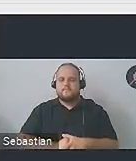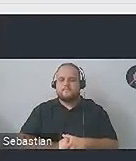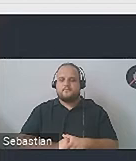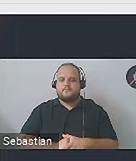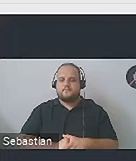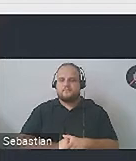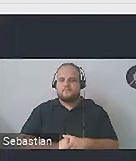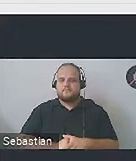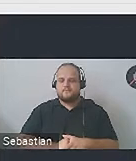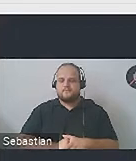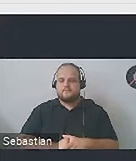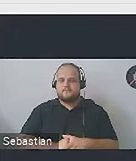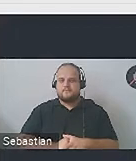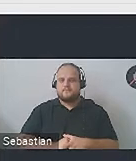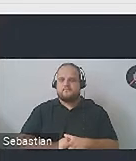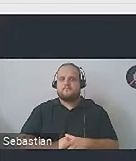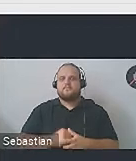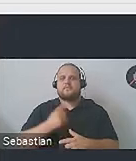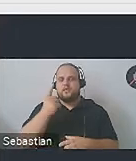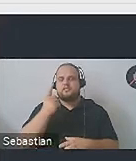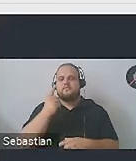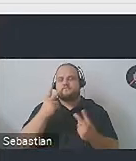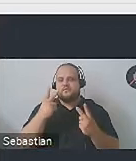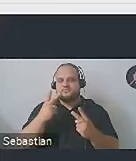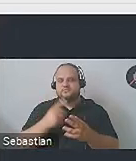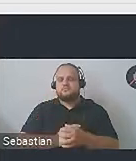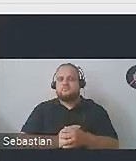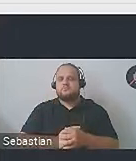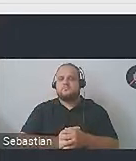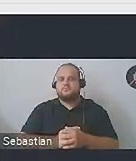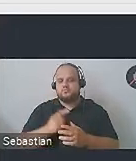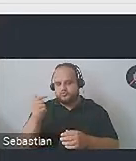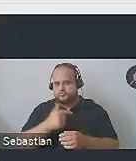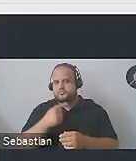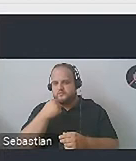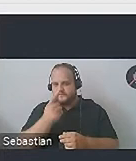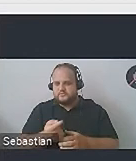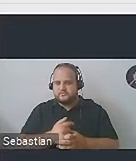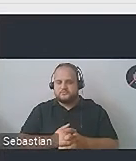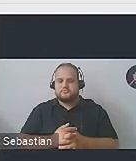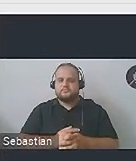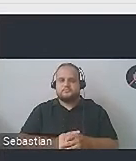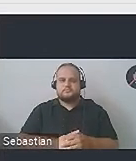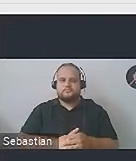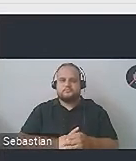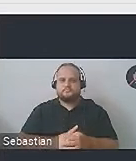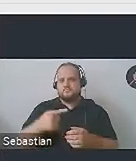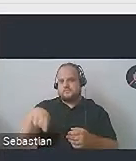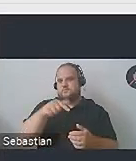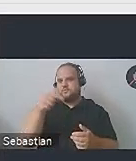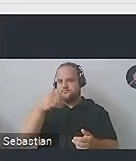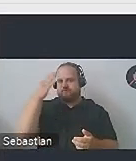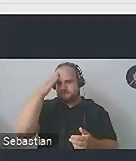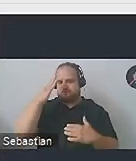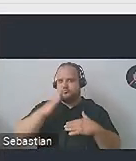jeden, może mniej pasjonujący slajd o standardach i regulacjach, który jednak musimy omówić, żebyście mieli Państwo dobrą